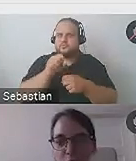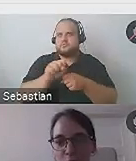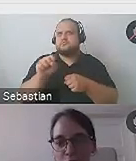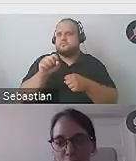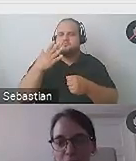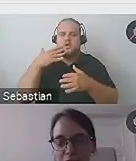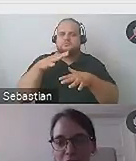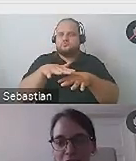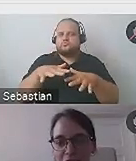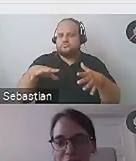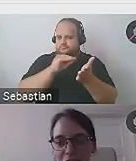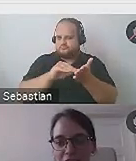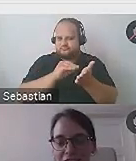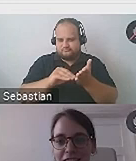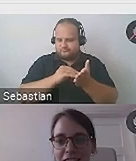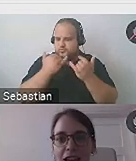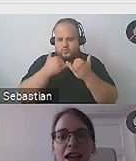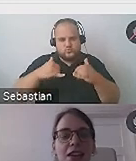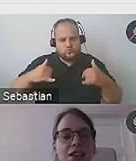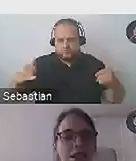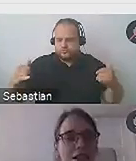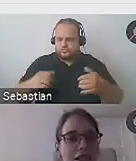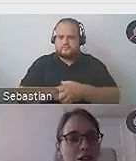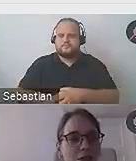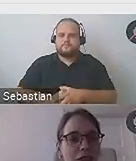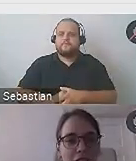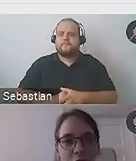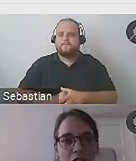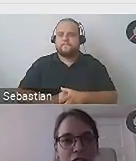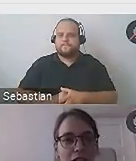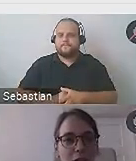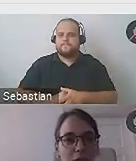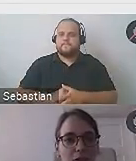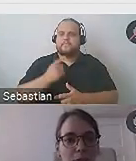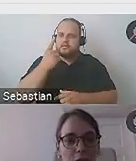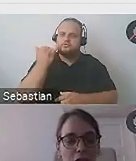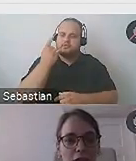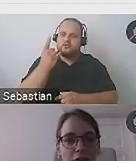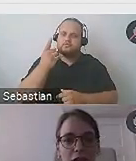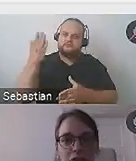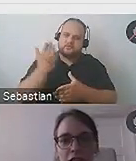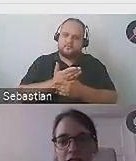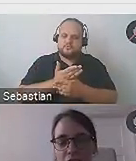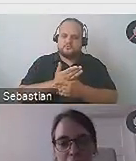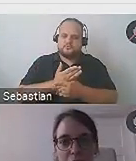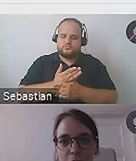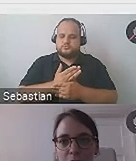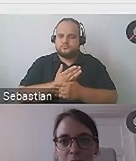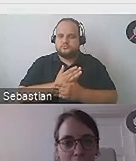szczegółowo też rozpisane wszystkie te zagadnienia. I jeszcze na jedną rzecz chciałam zaprosić, a właściwie